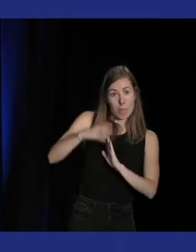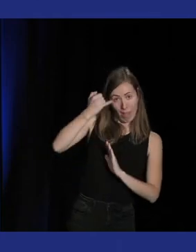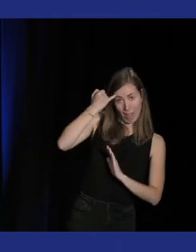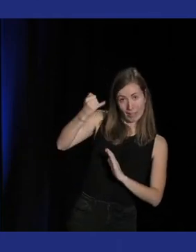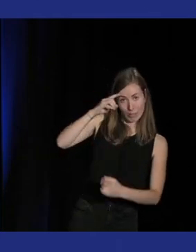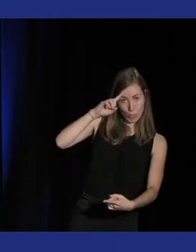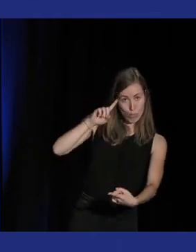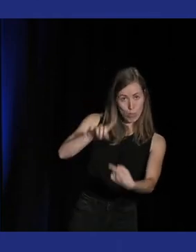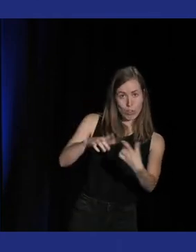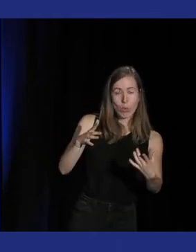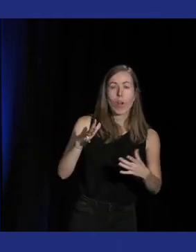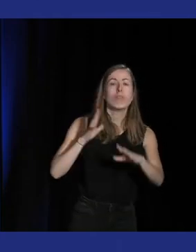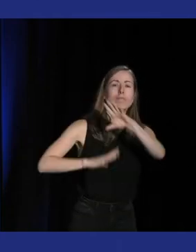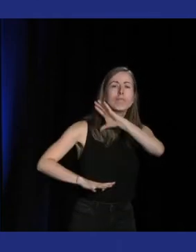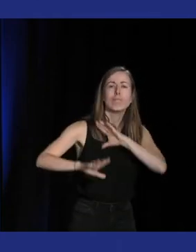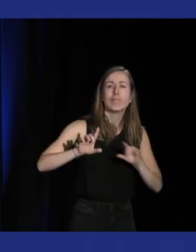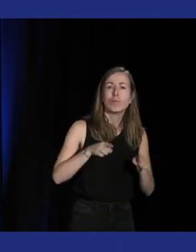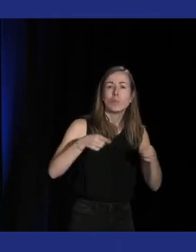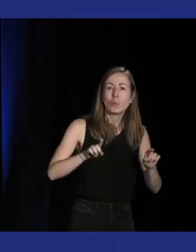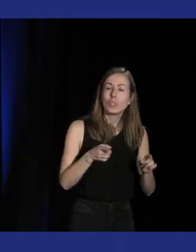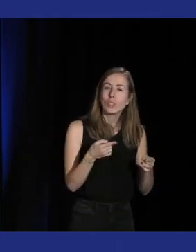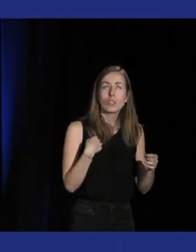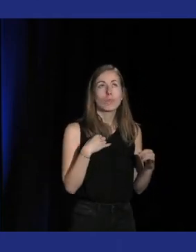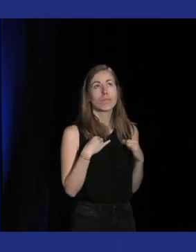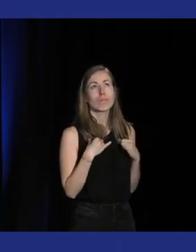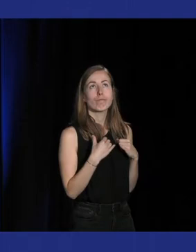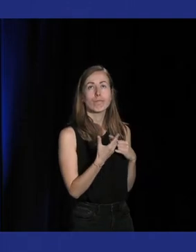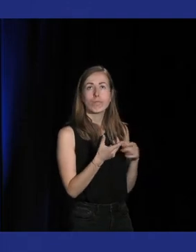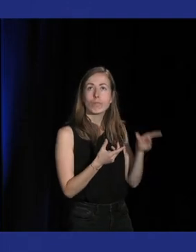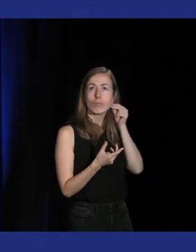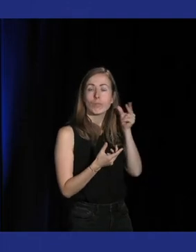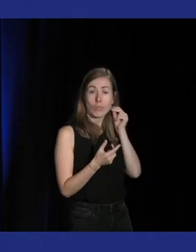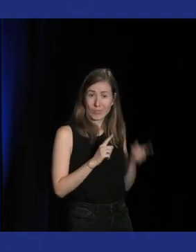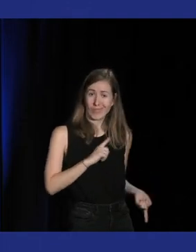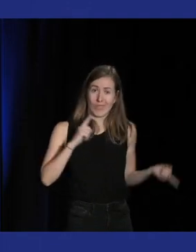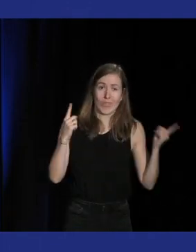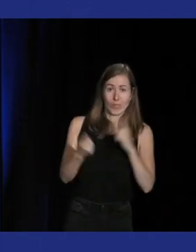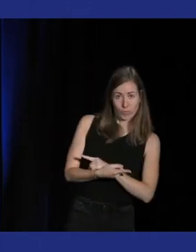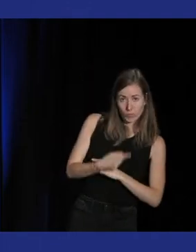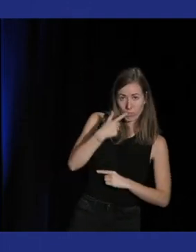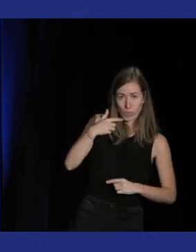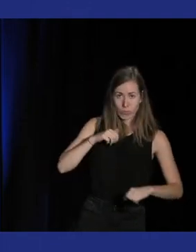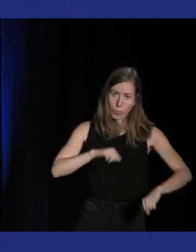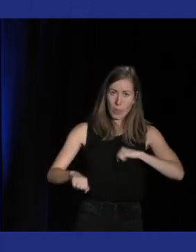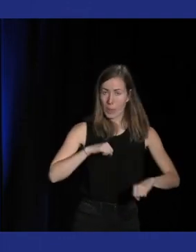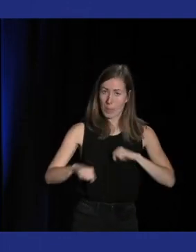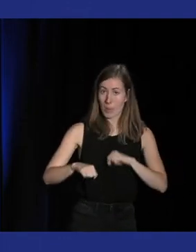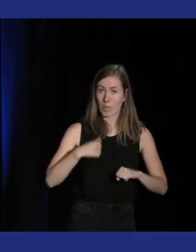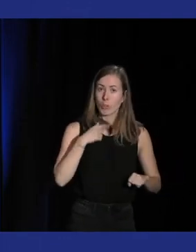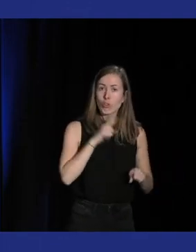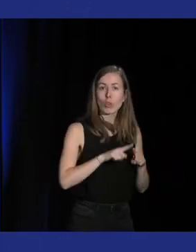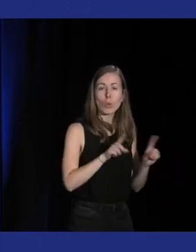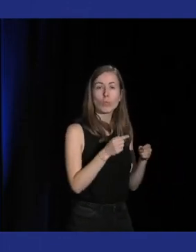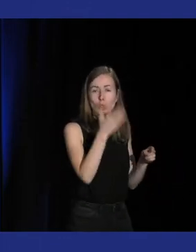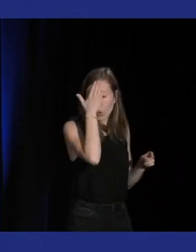'avoir ce côté de redécouvrir des musiques activement de choses avec lesquelles on a grandi et c'était